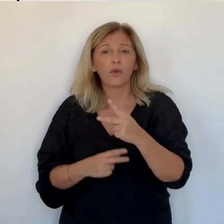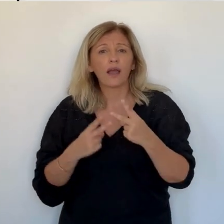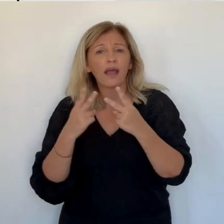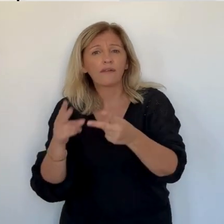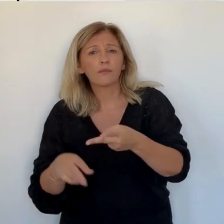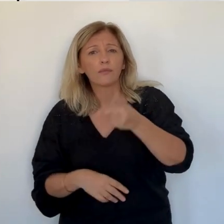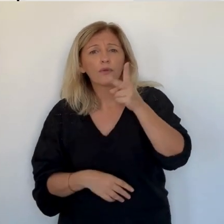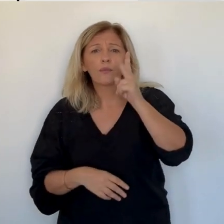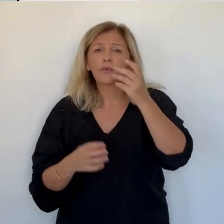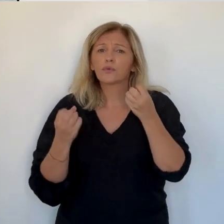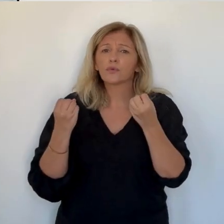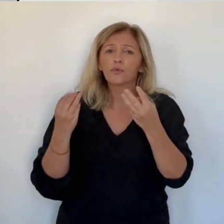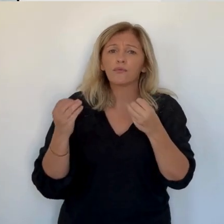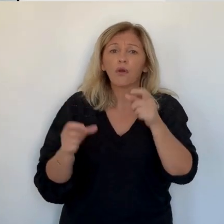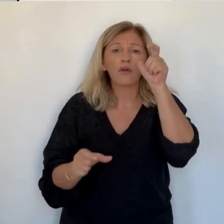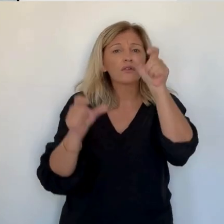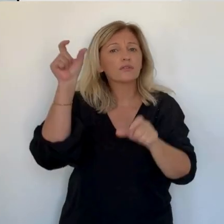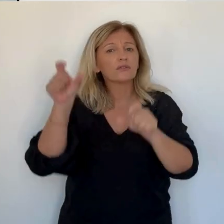Franck Rombaldi.